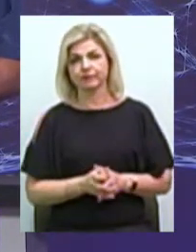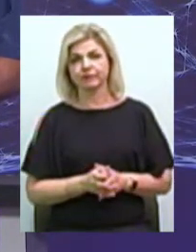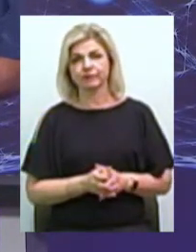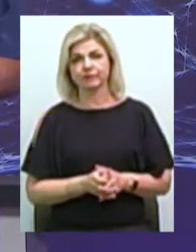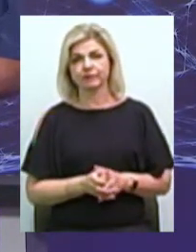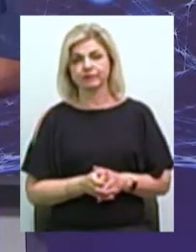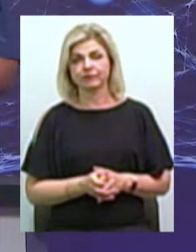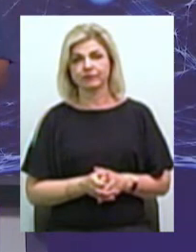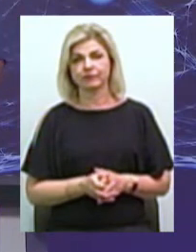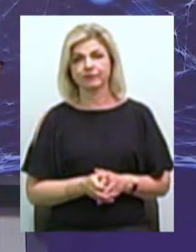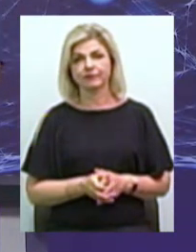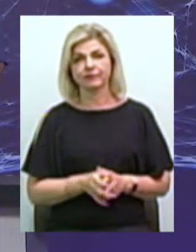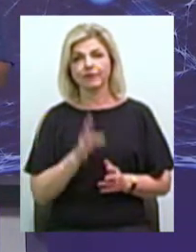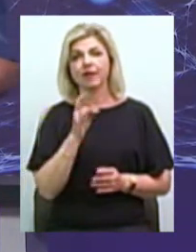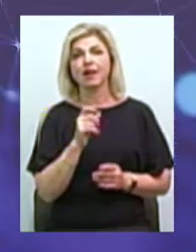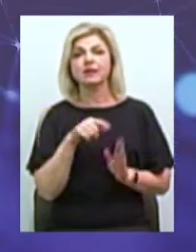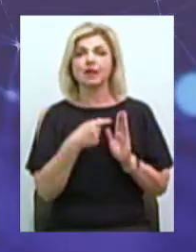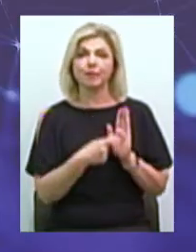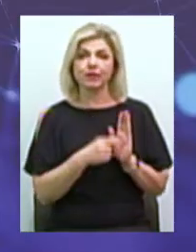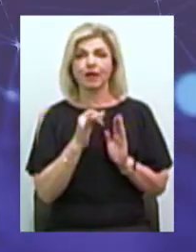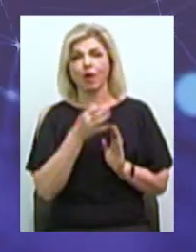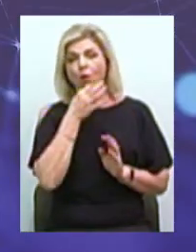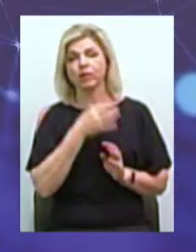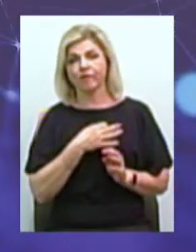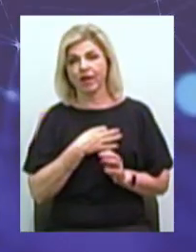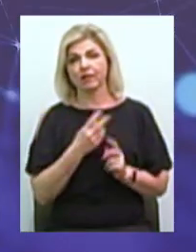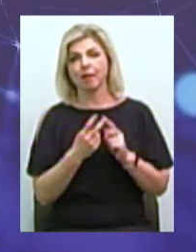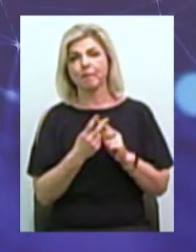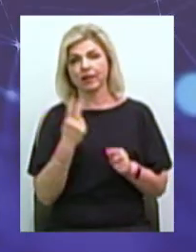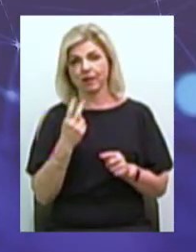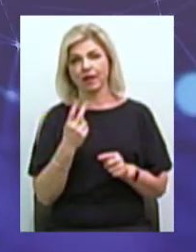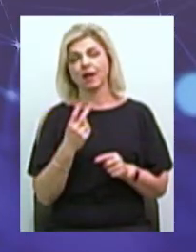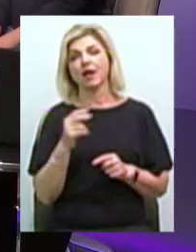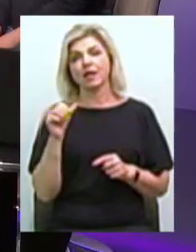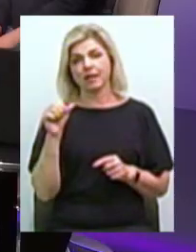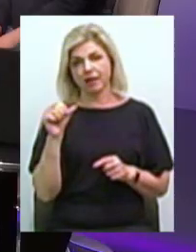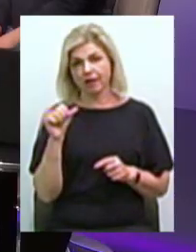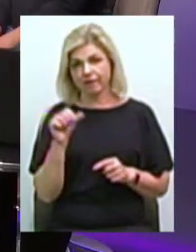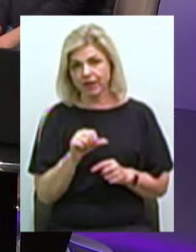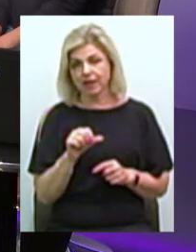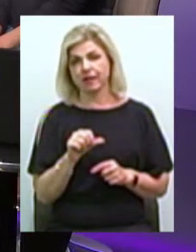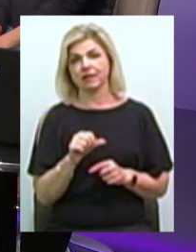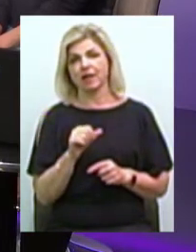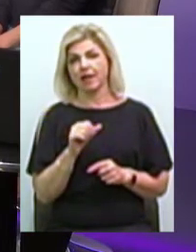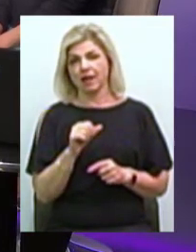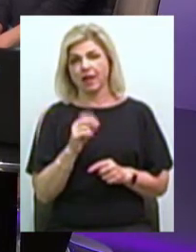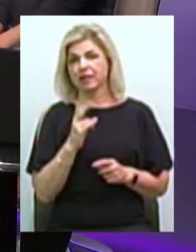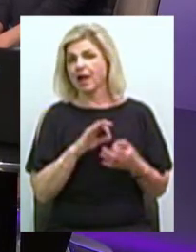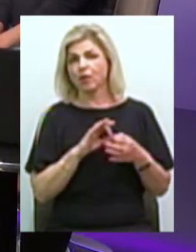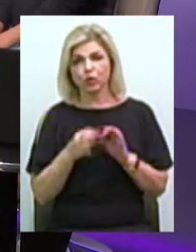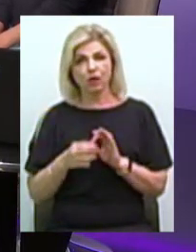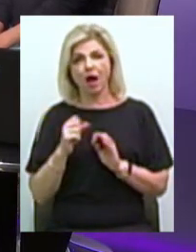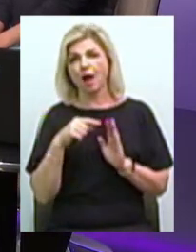У нас на запитання і відповіді півтори хвилини, 90 секунд Тобто не дуже розлого, ну в принципі запитання її не